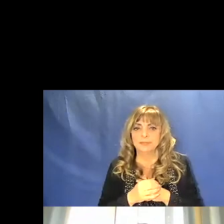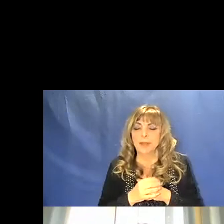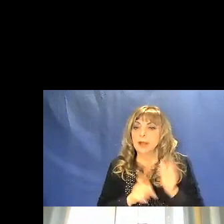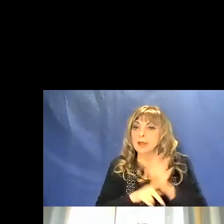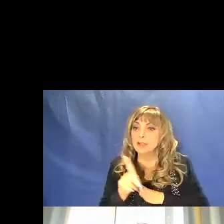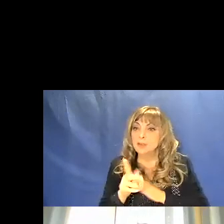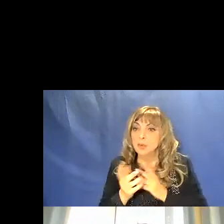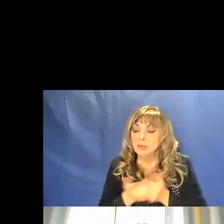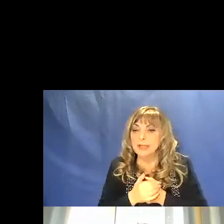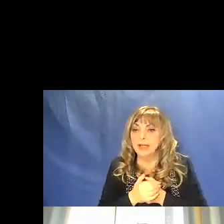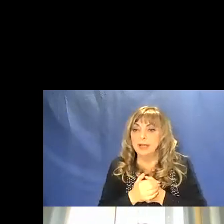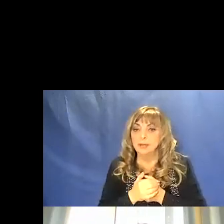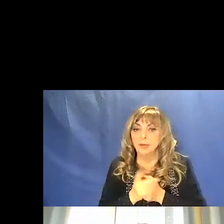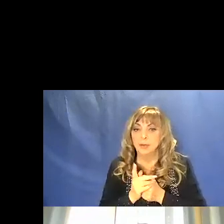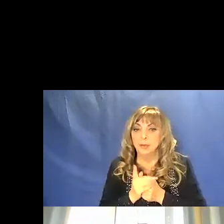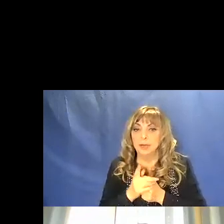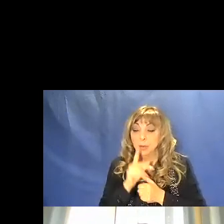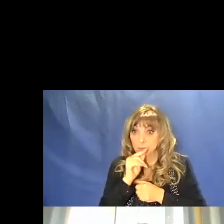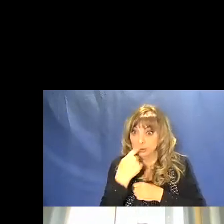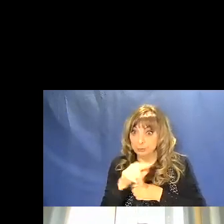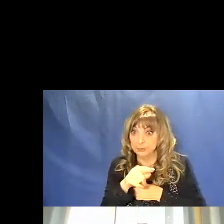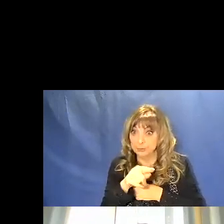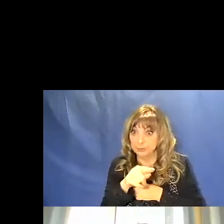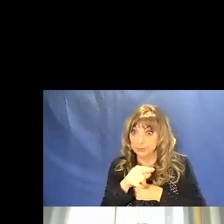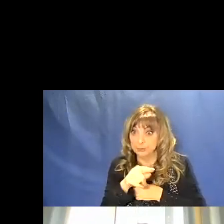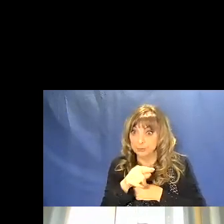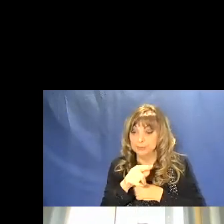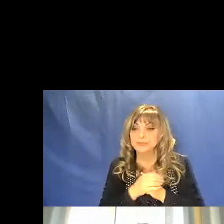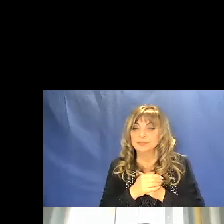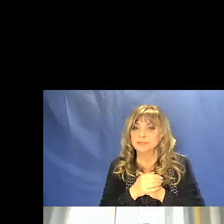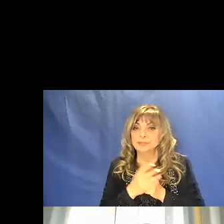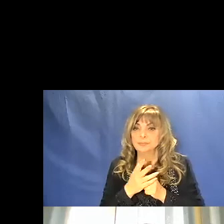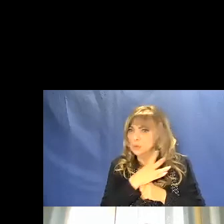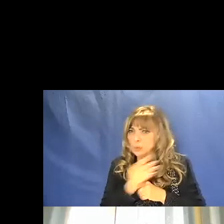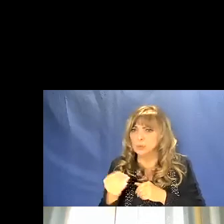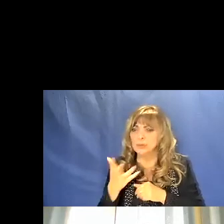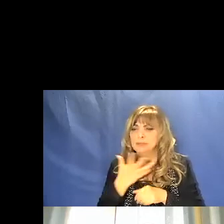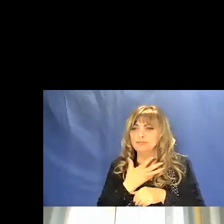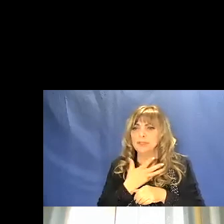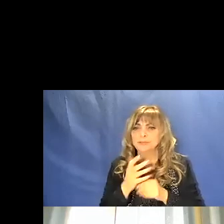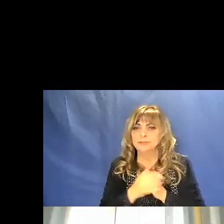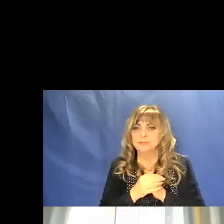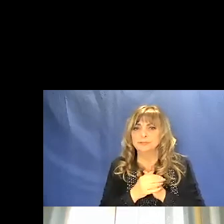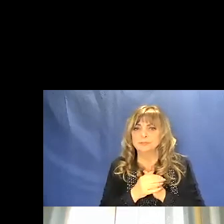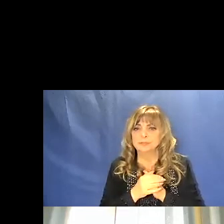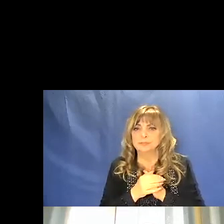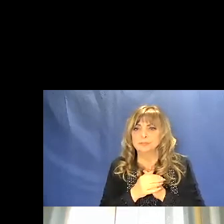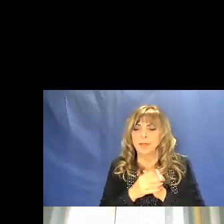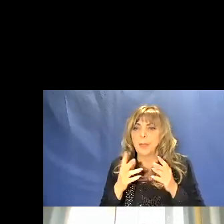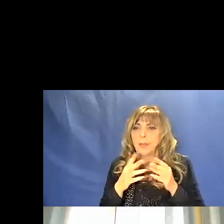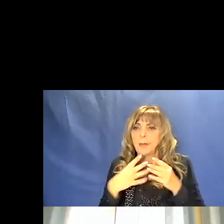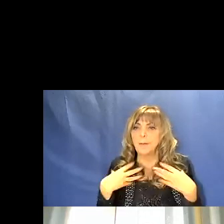che questi uccelli avevano tutti delle penne